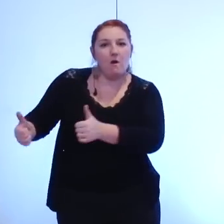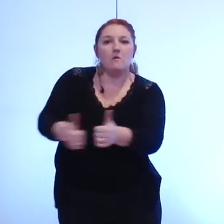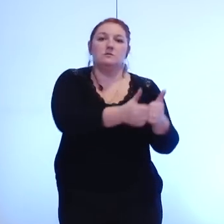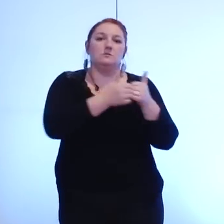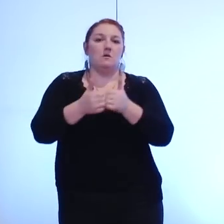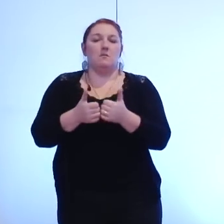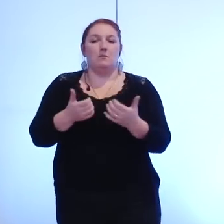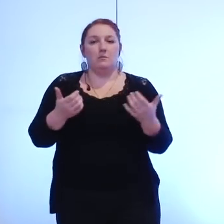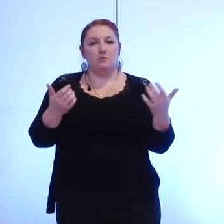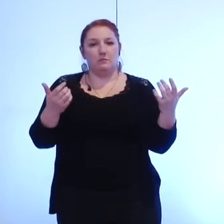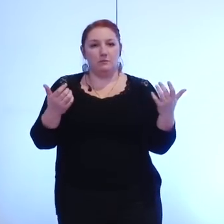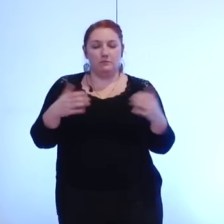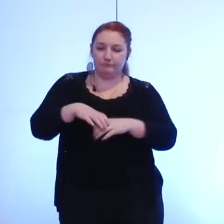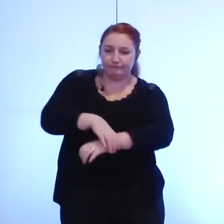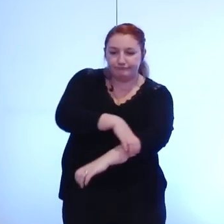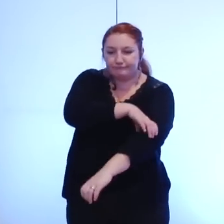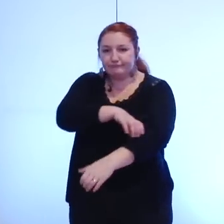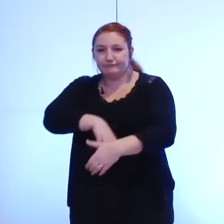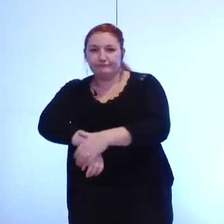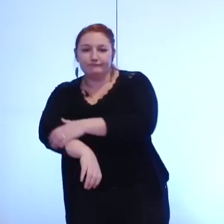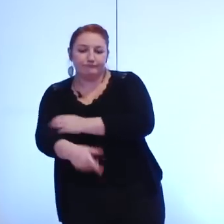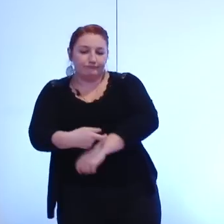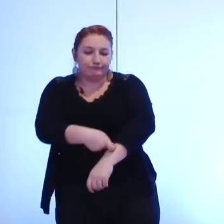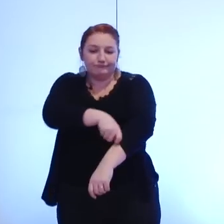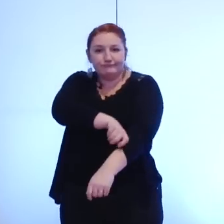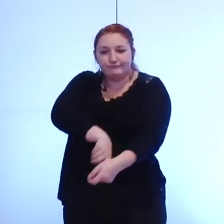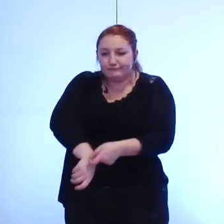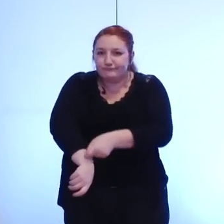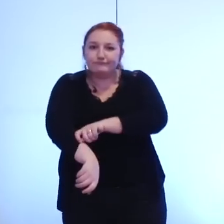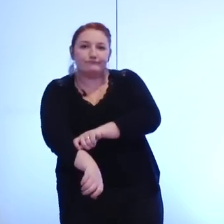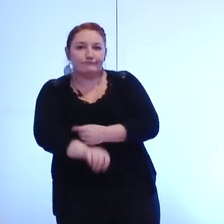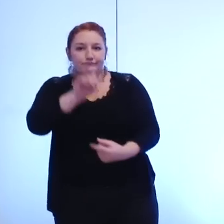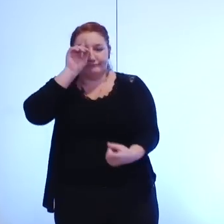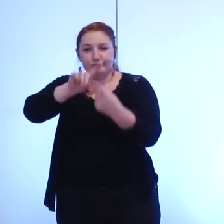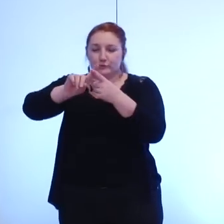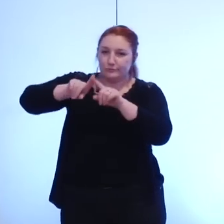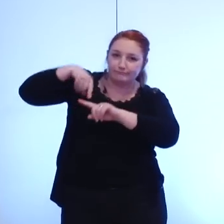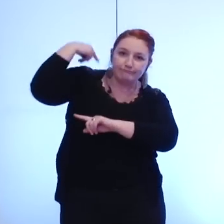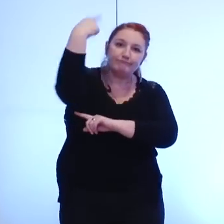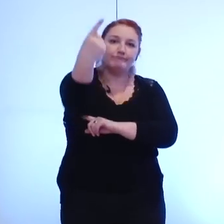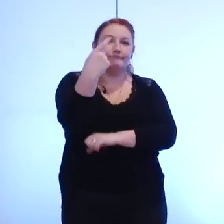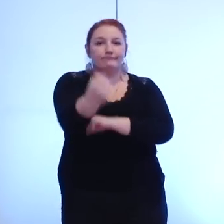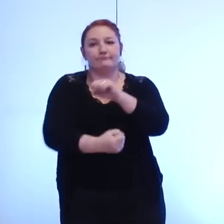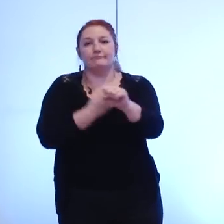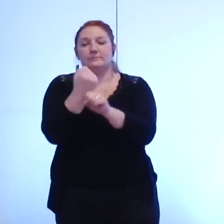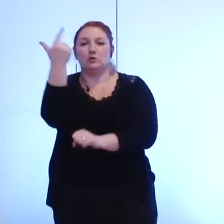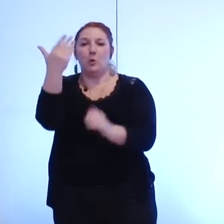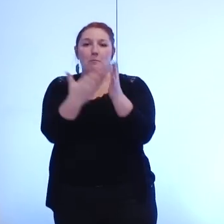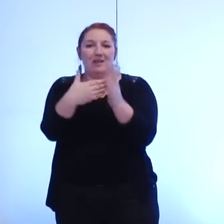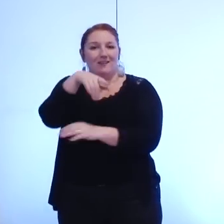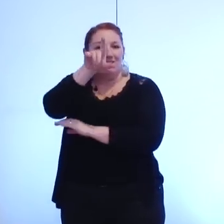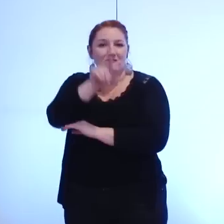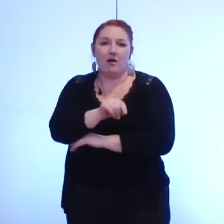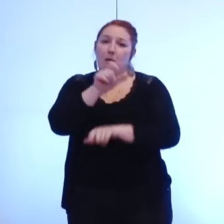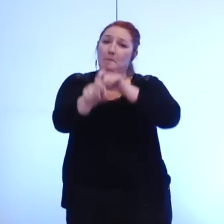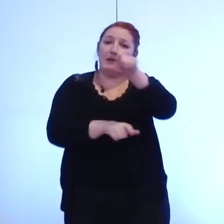que la prochaine fois en 2020 nos concitoyens puissent choisir directement